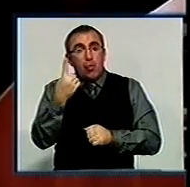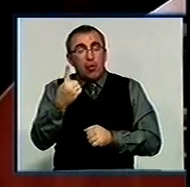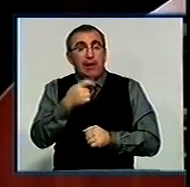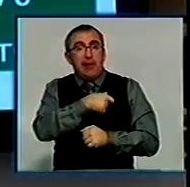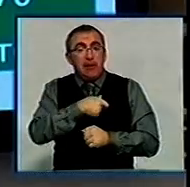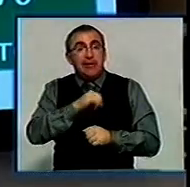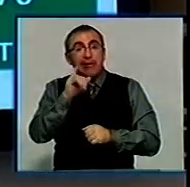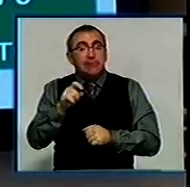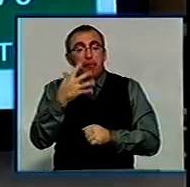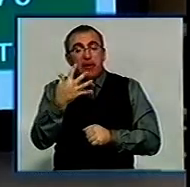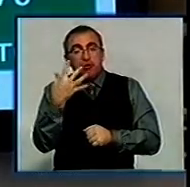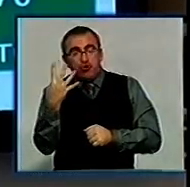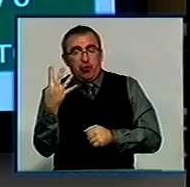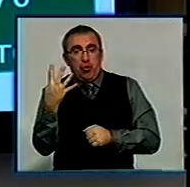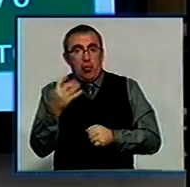54.